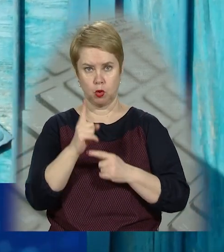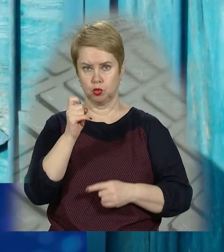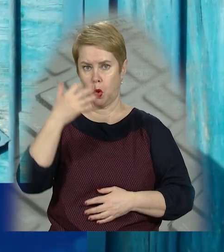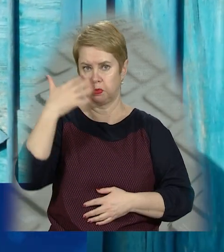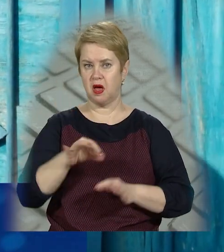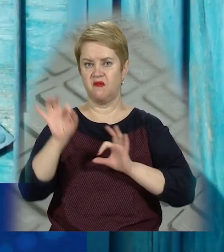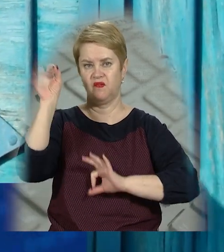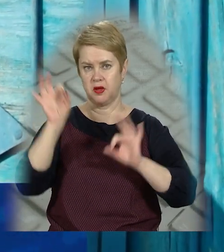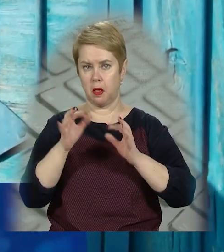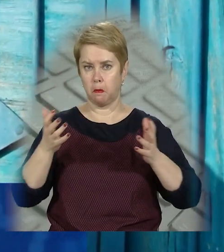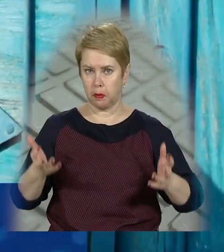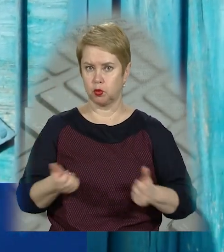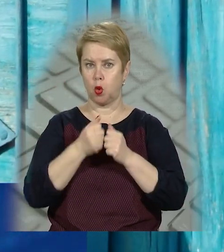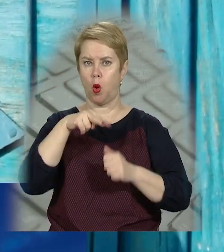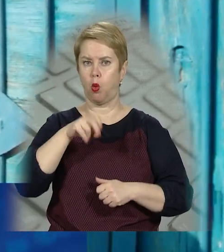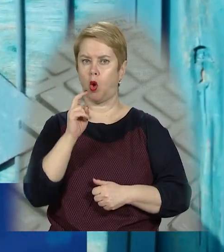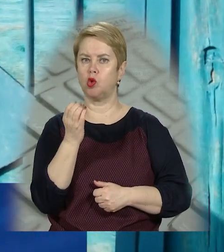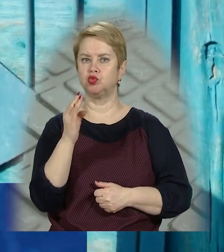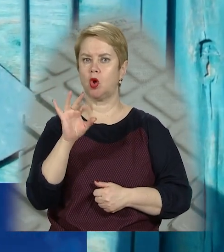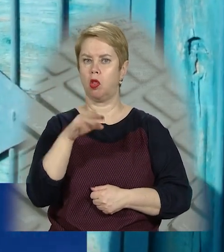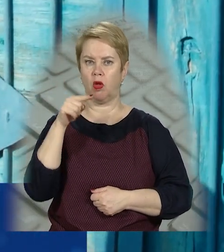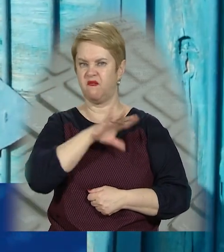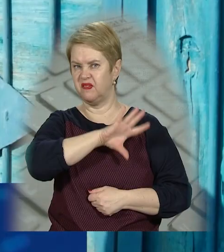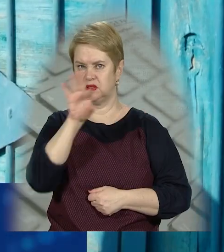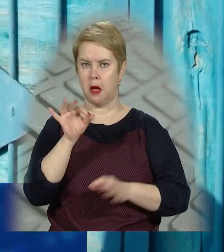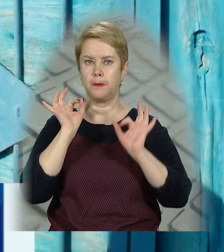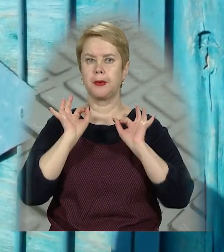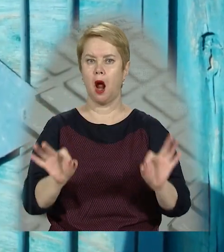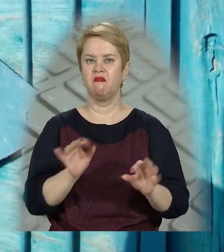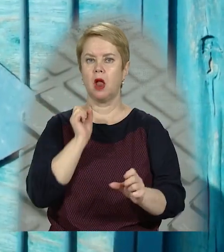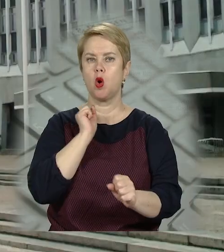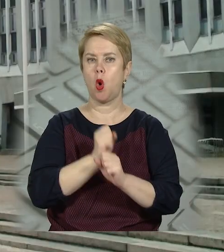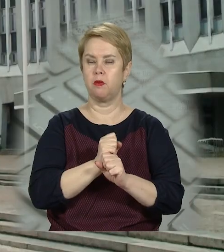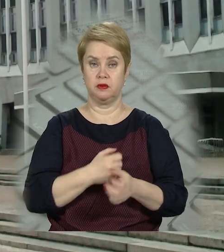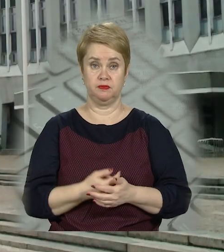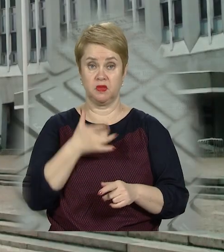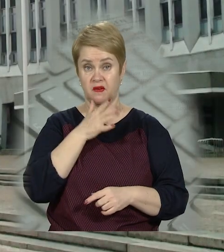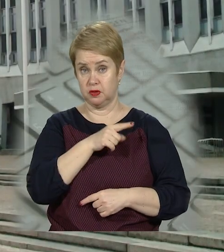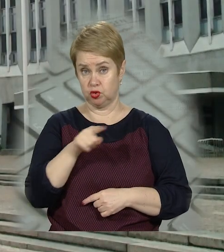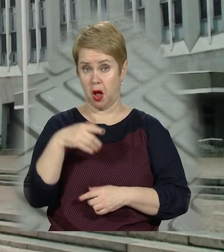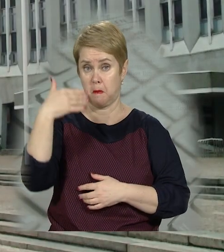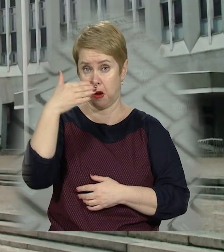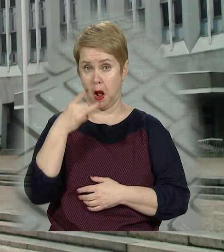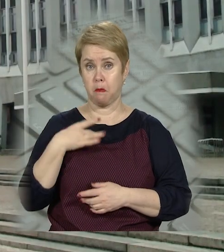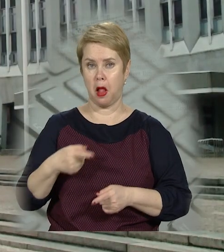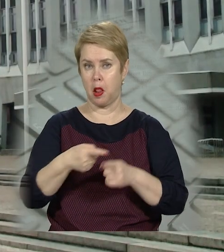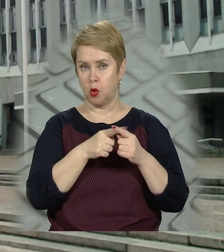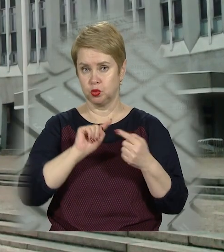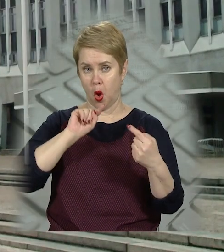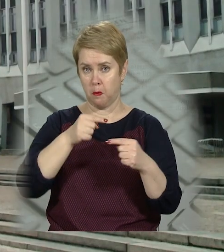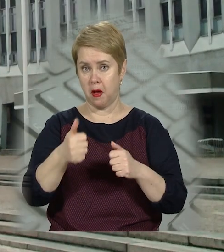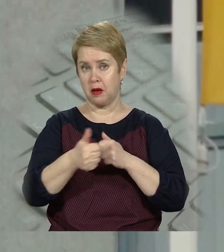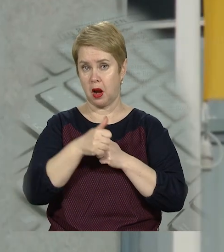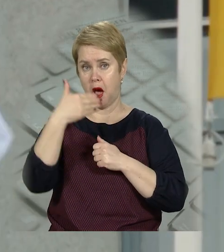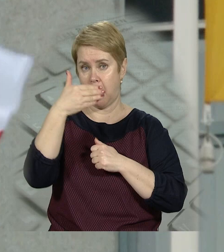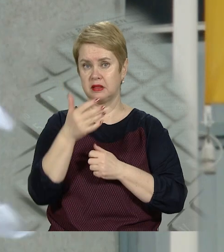150% підтримую Лукашенко. Він все дуже правильно робить. Тим часом прапор білоруської опозиції біля